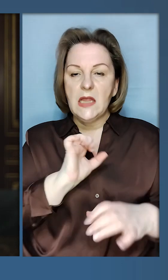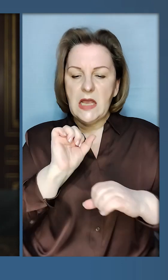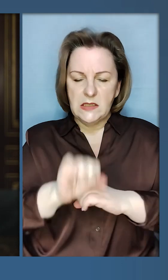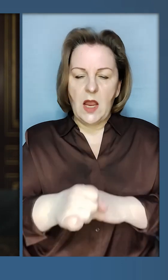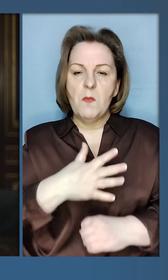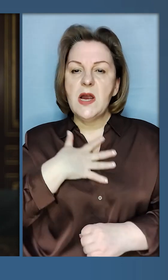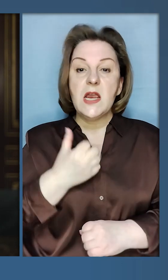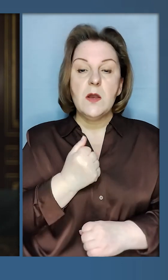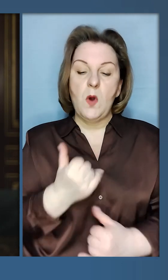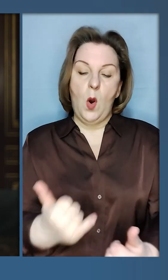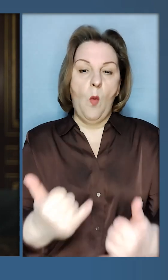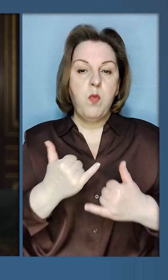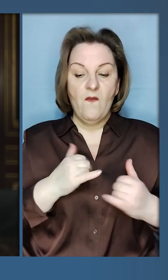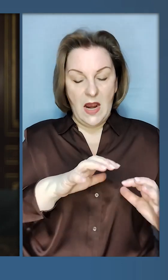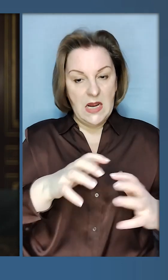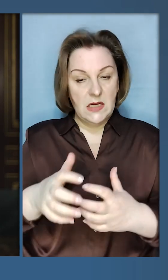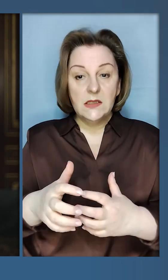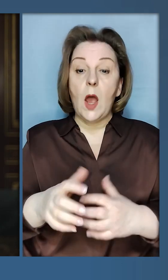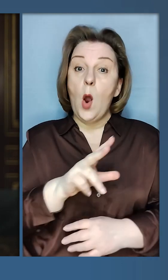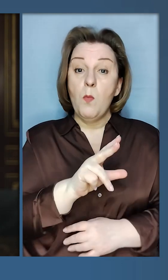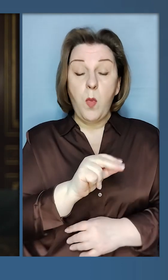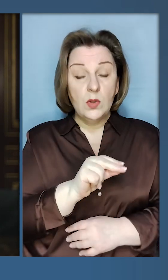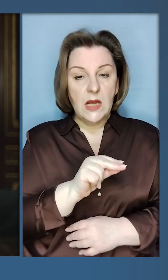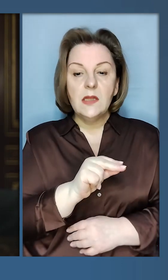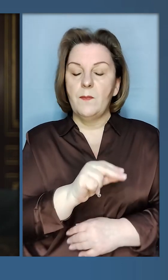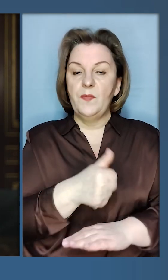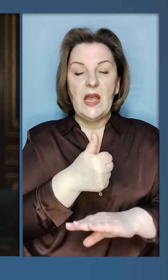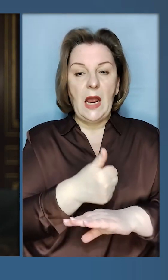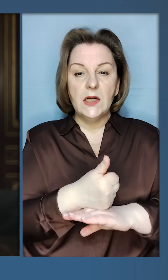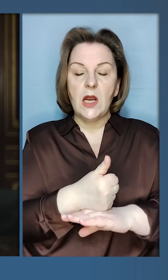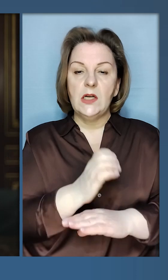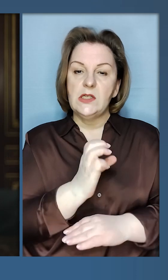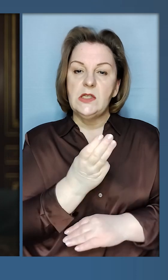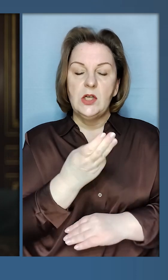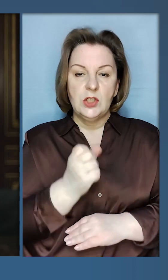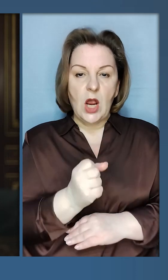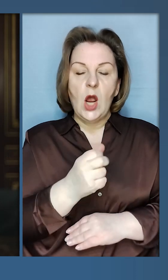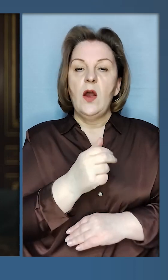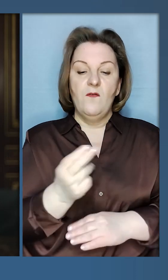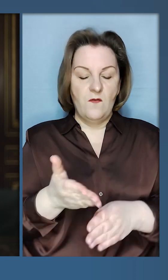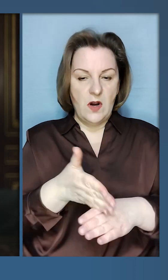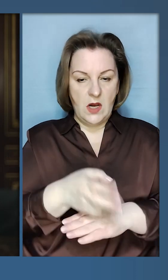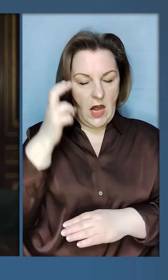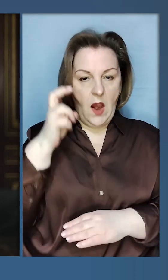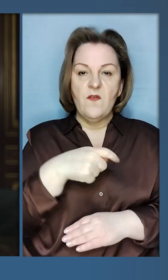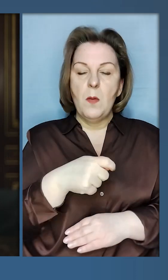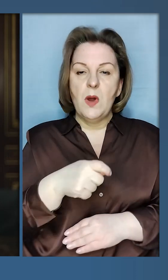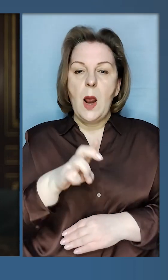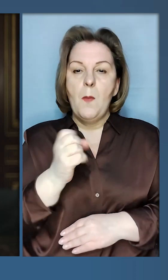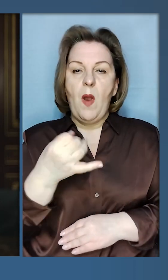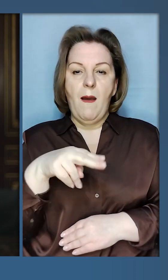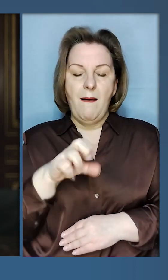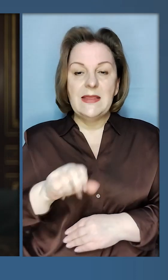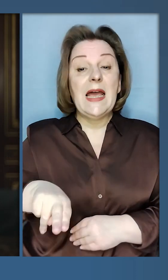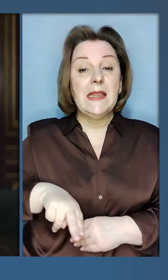незламності і міцності поваги світу. Понеділок лідер США в Києві президент Джо